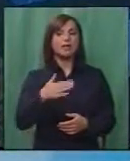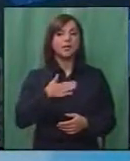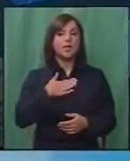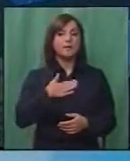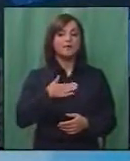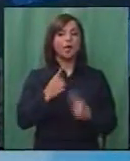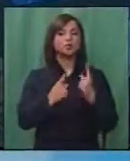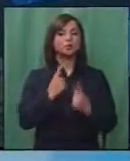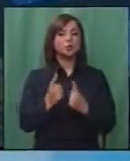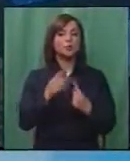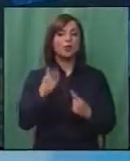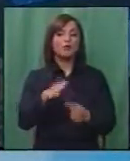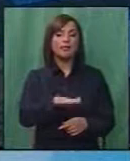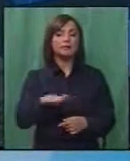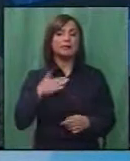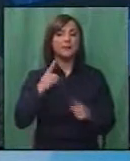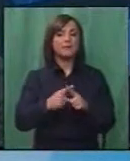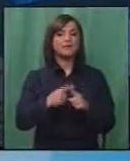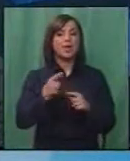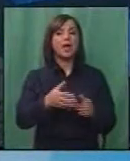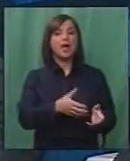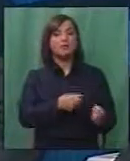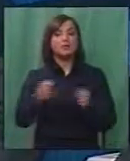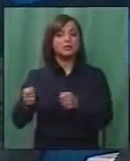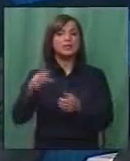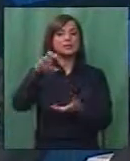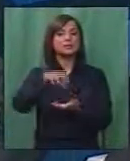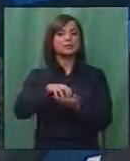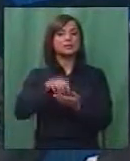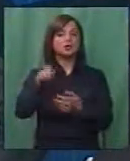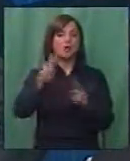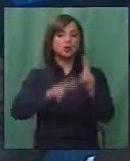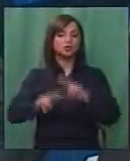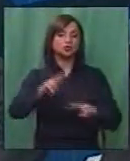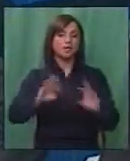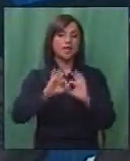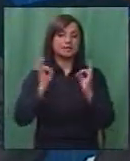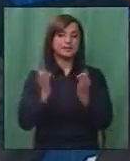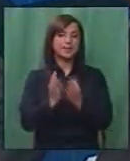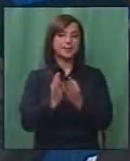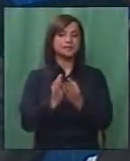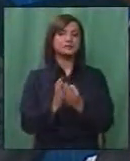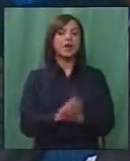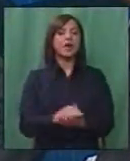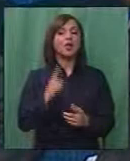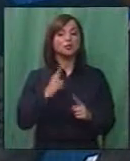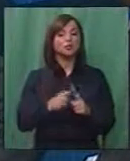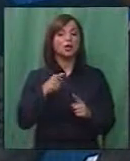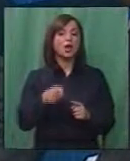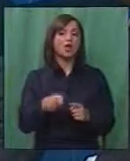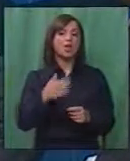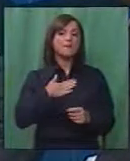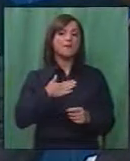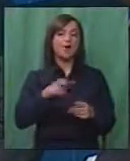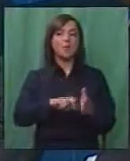имавме состојаво која што тие деца неколку пати беа поглекувани, беа сместувани во згрижувачки семества. Факт е дека формално